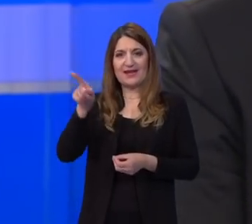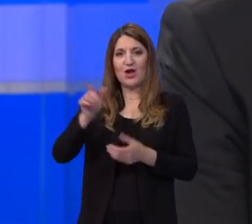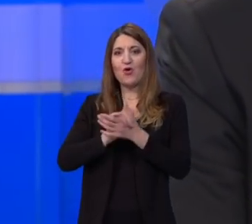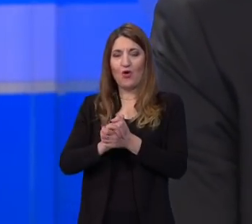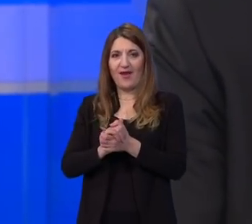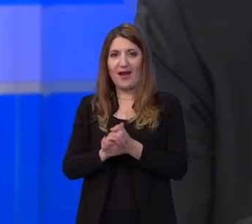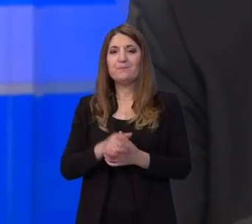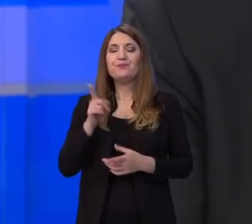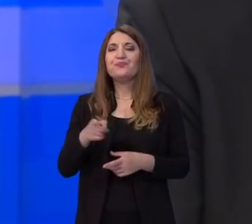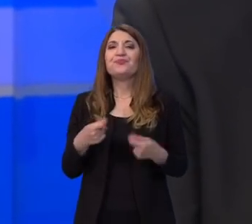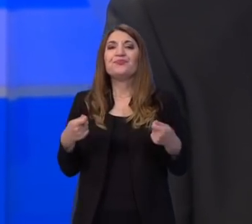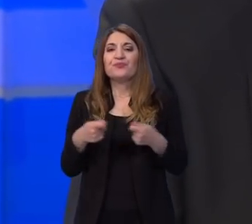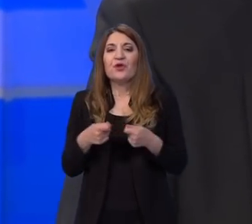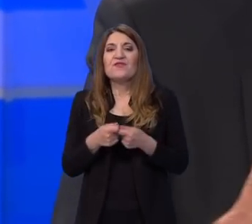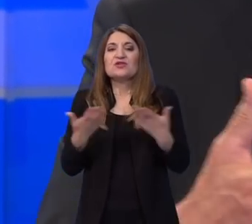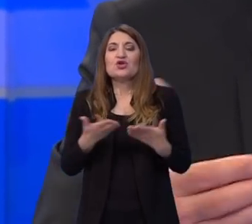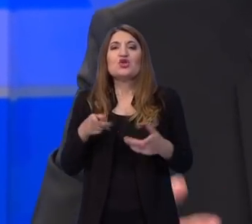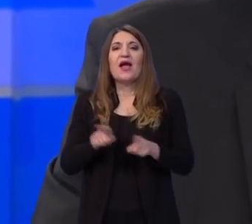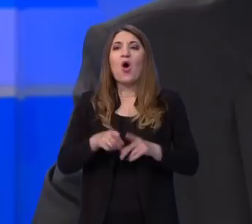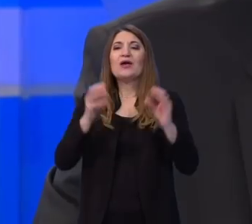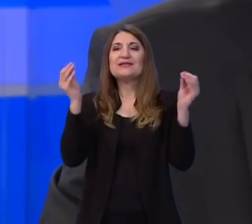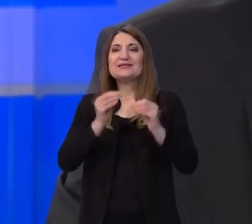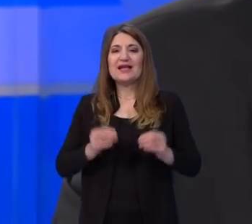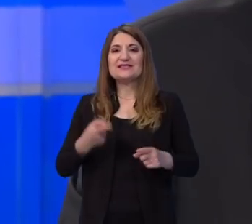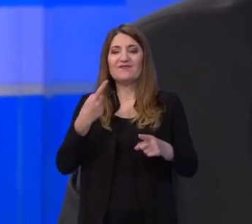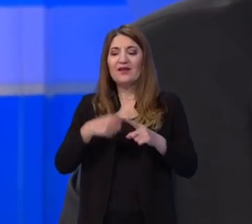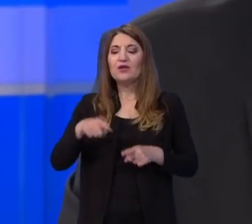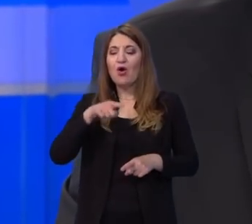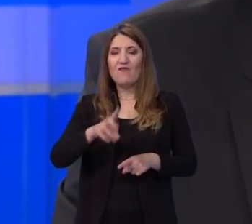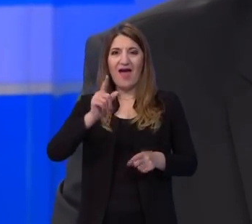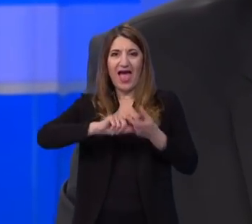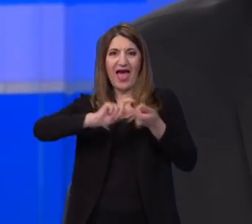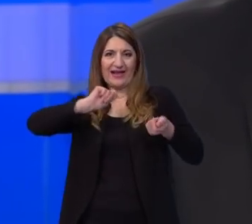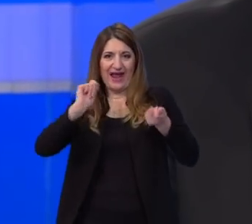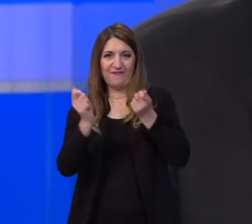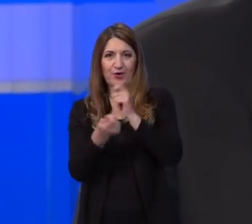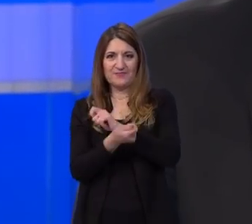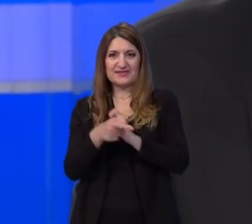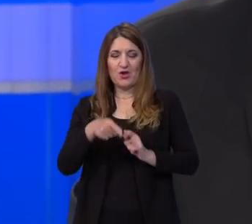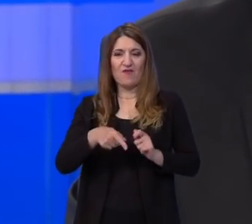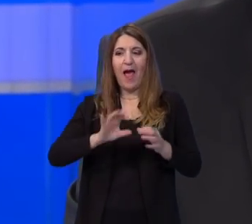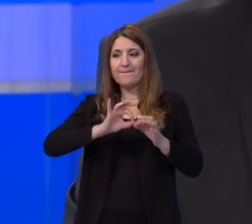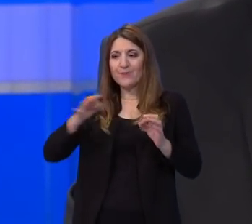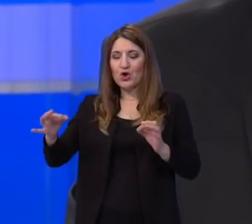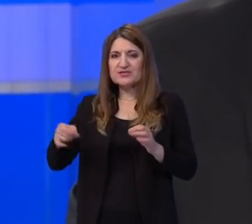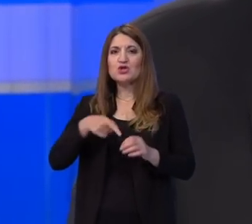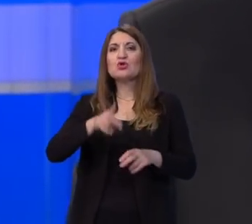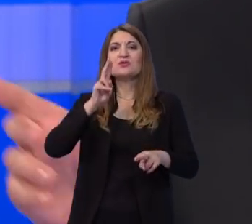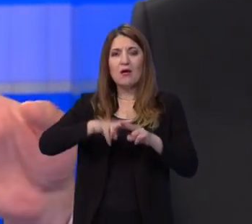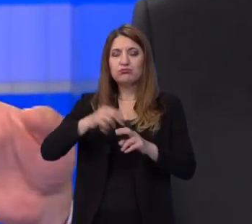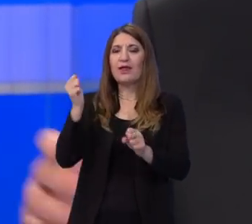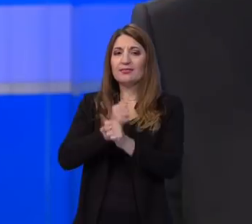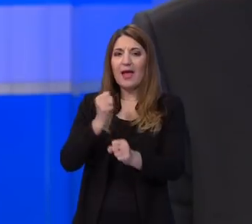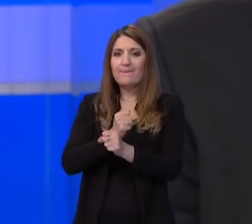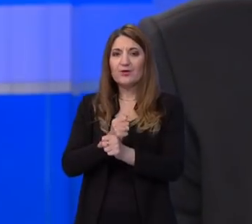to je ovaj dio koji je sastavni dio de facto reformskih procesa, koje kanimo provesti i da